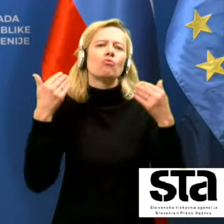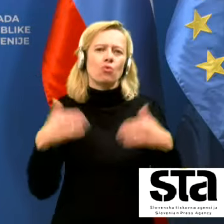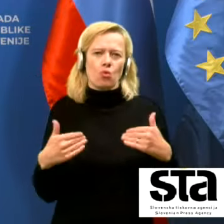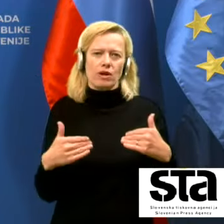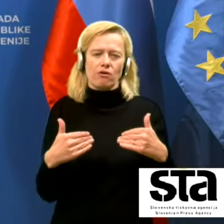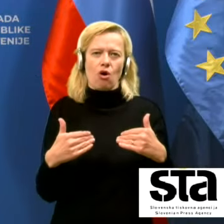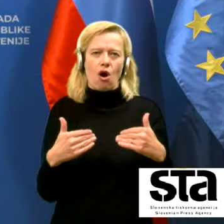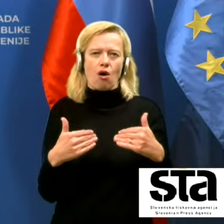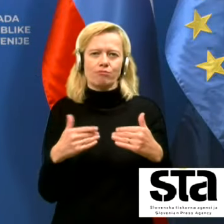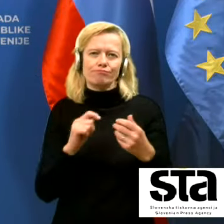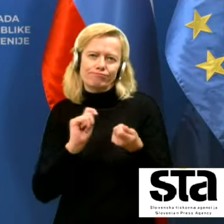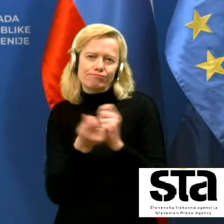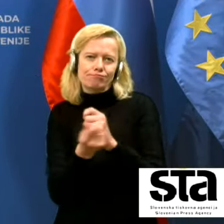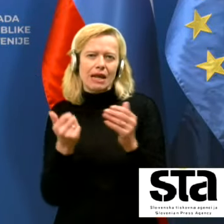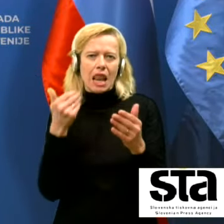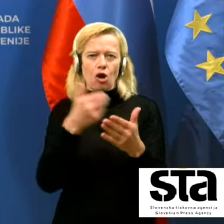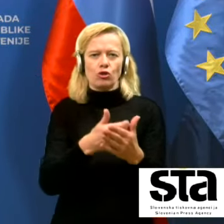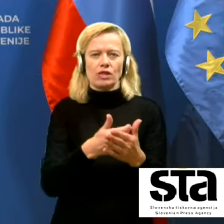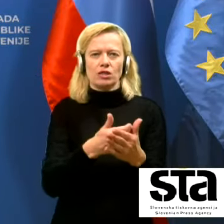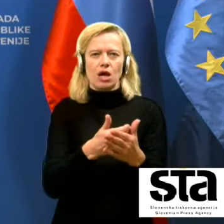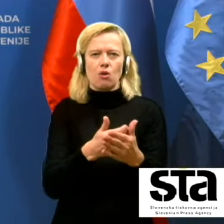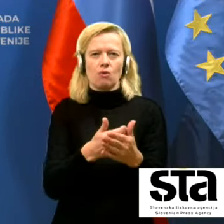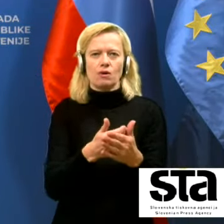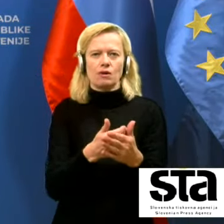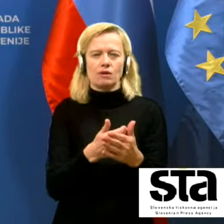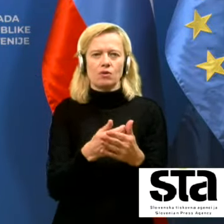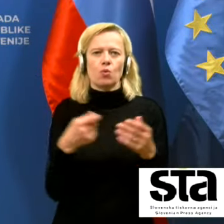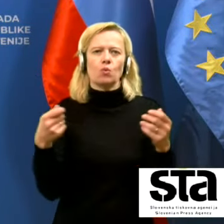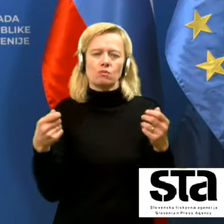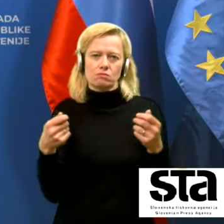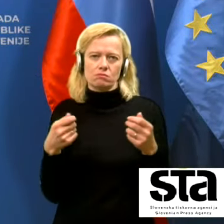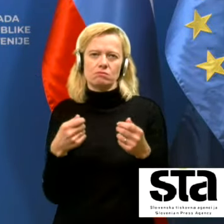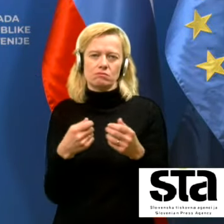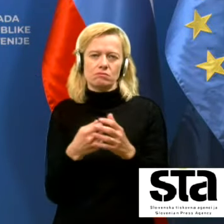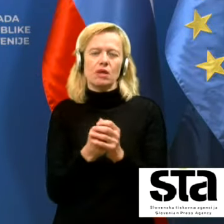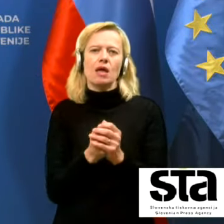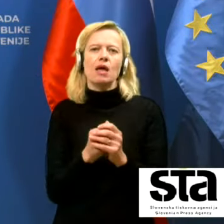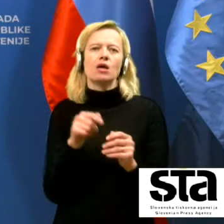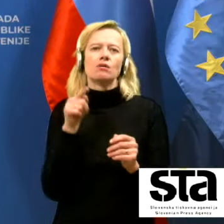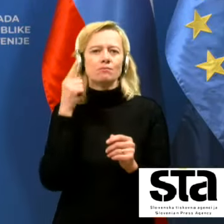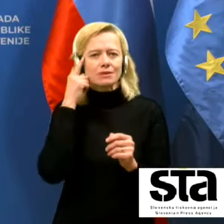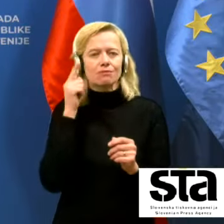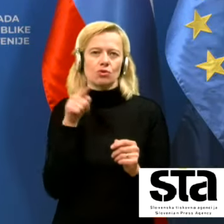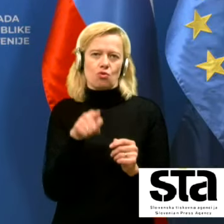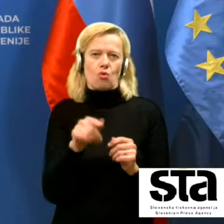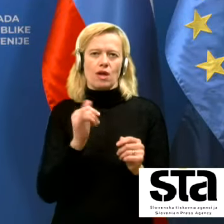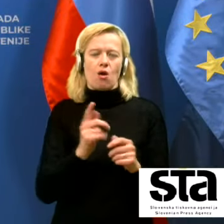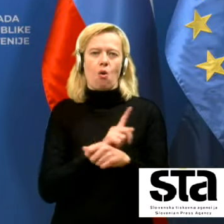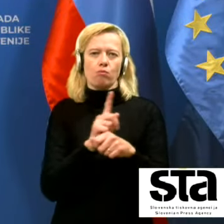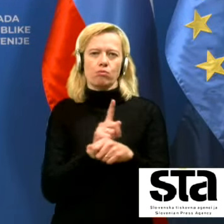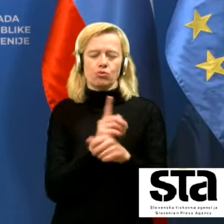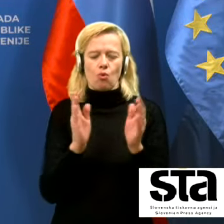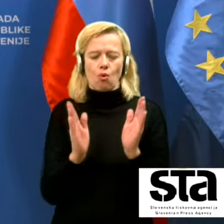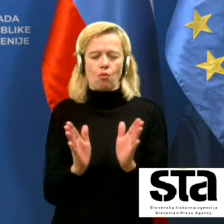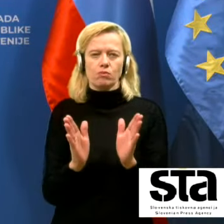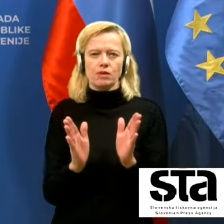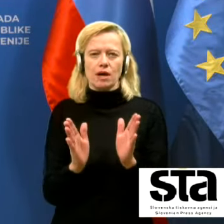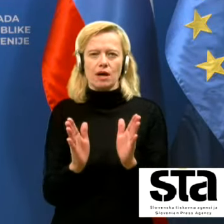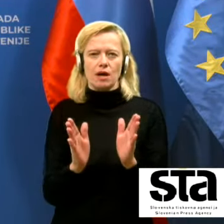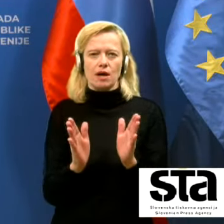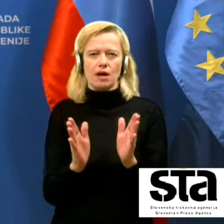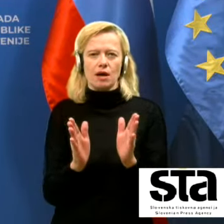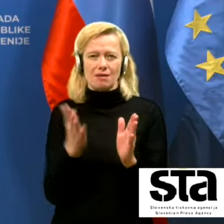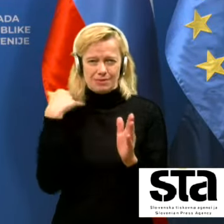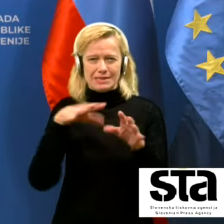ta spoznanja. In mislim, da je to obdobje, ko je bil sprejet ukrep